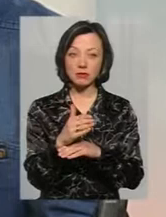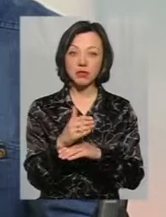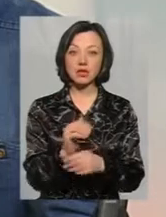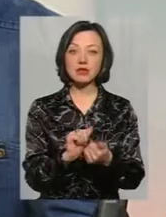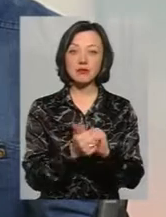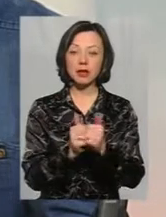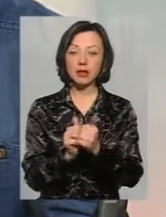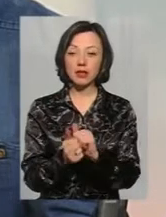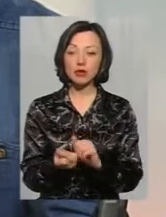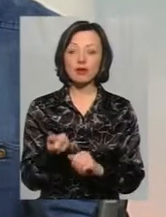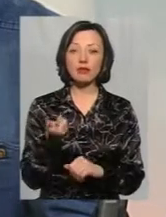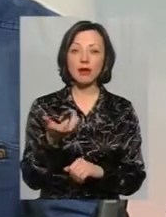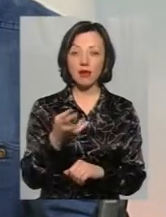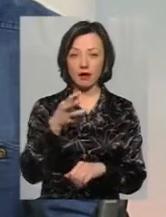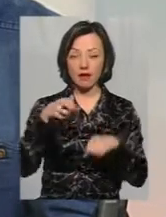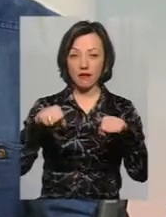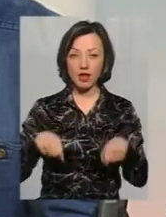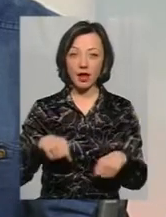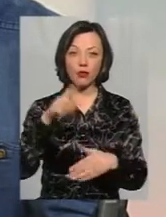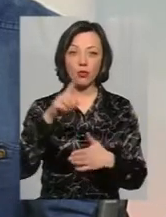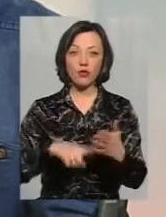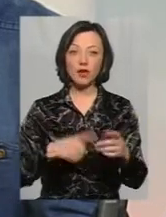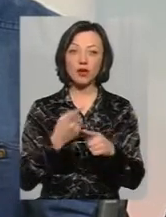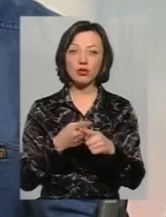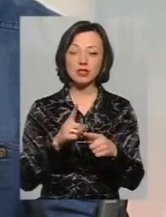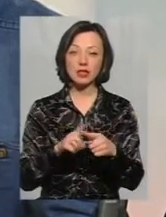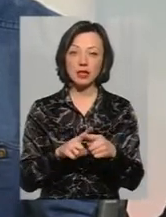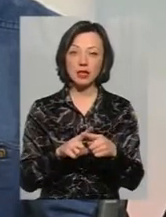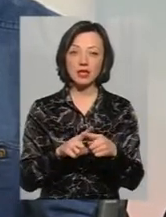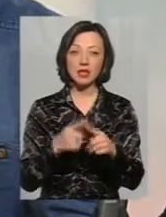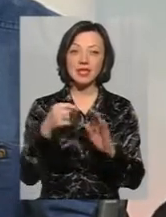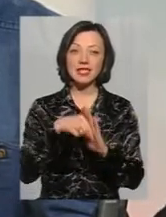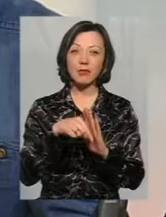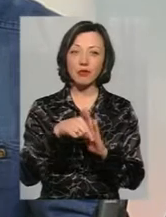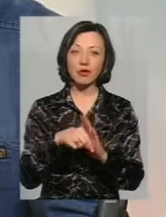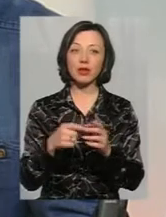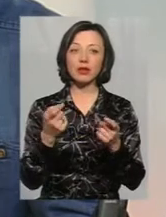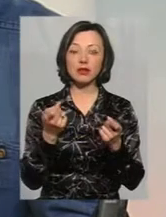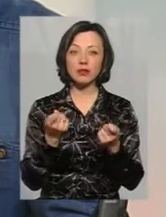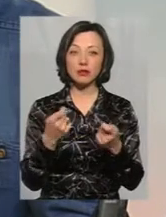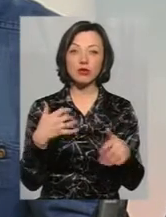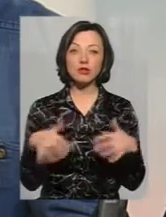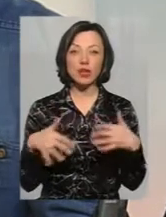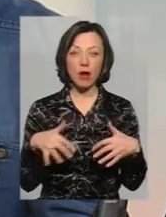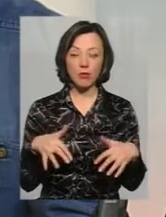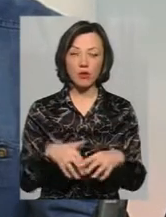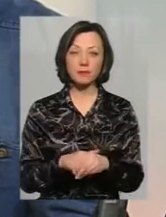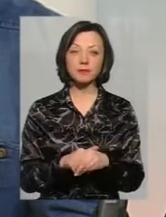влад і довіра до цієї символіки, скажімо, дещо послабла.